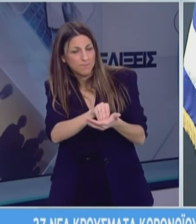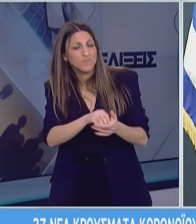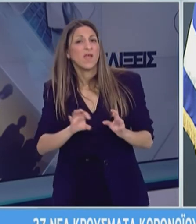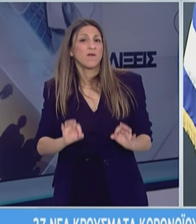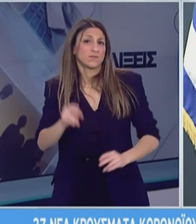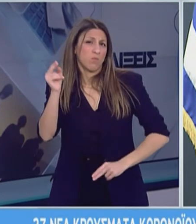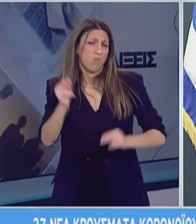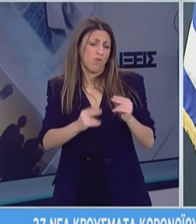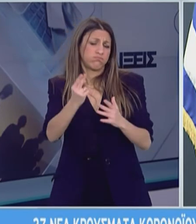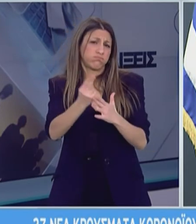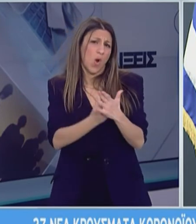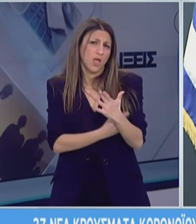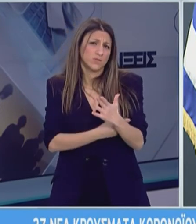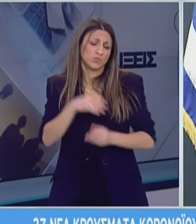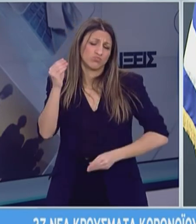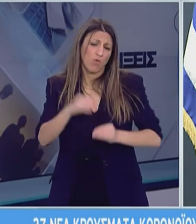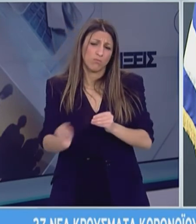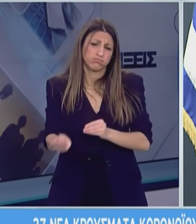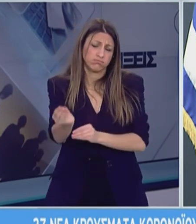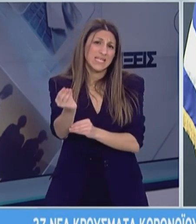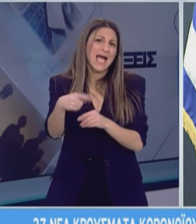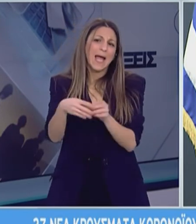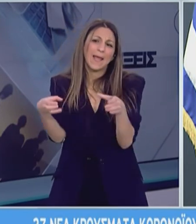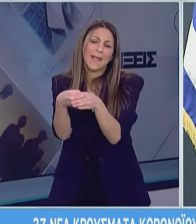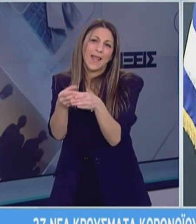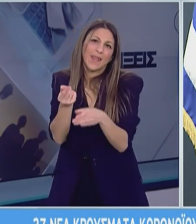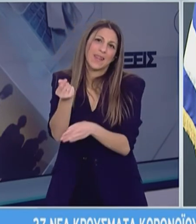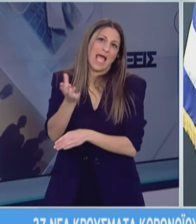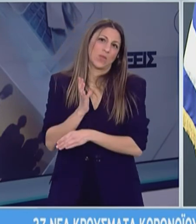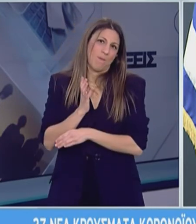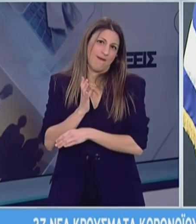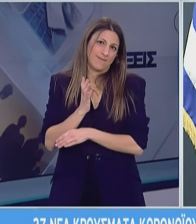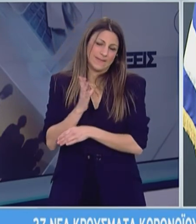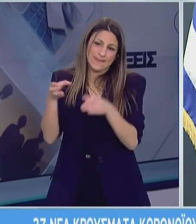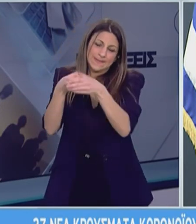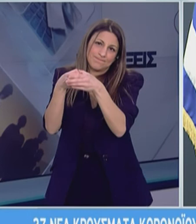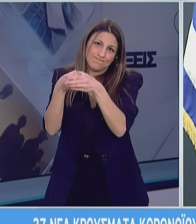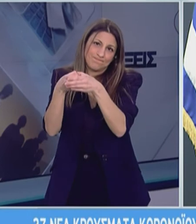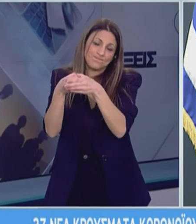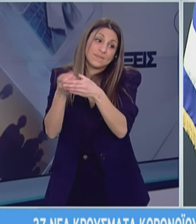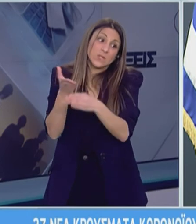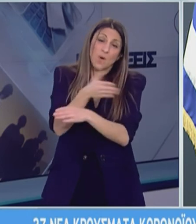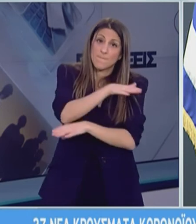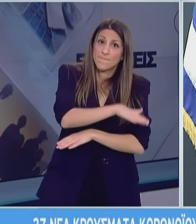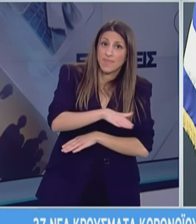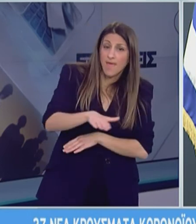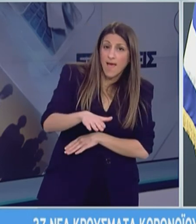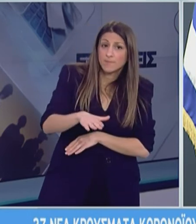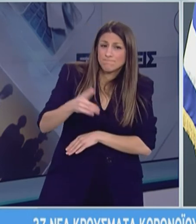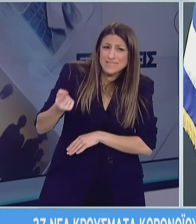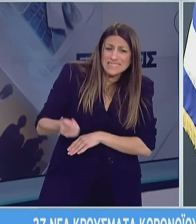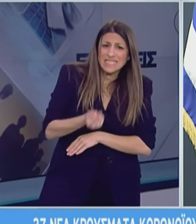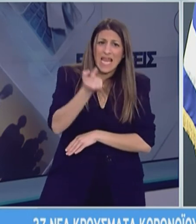γεγονός ότι είναι συχνές αφορούν η μειοψηφία των ασθενών και δει βέβαια τα παιδάκια τα οποία σε πολύ ελάχισες